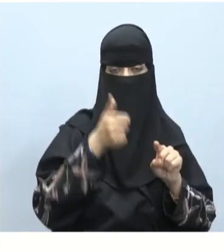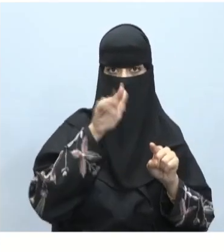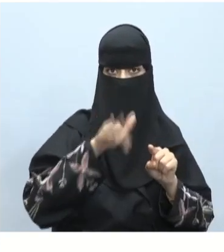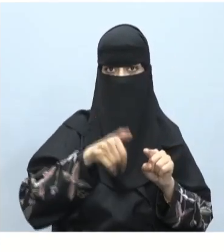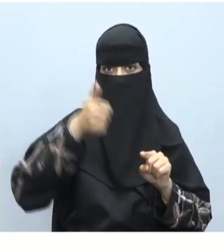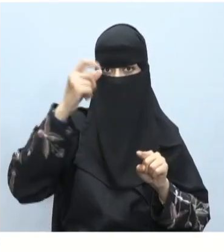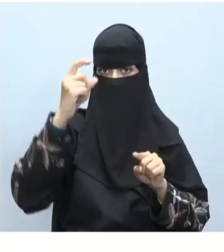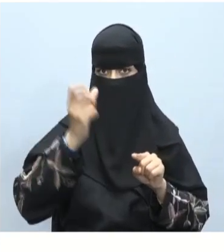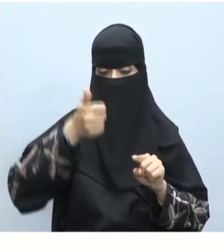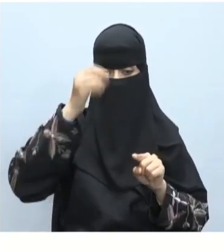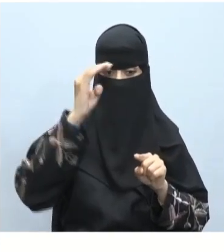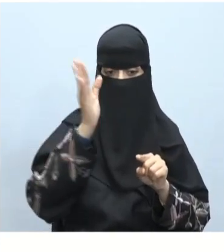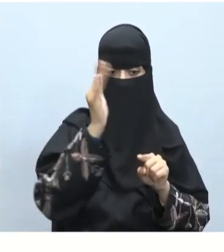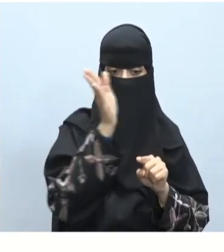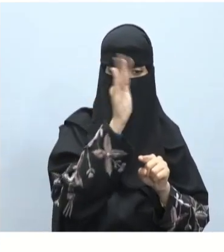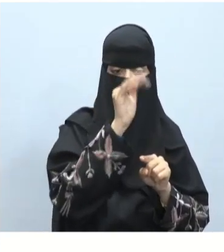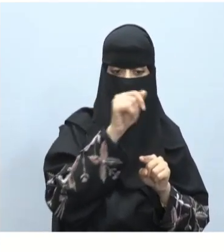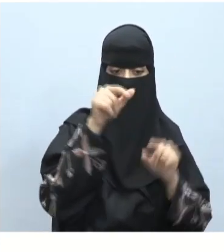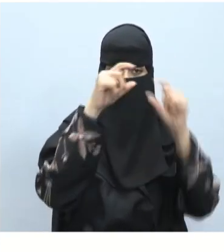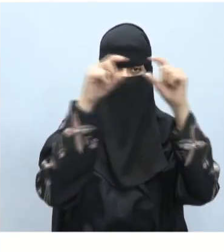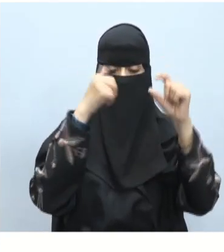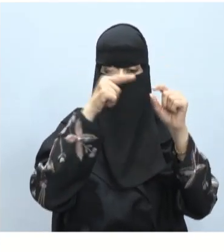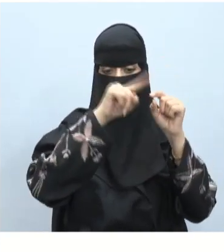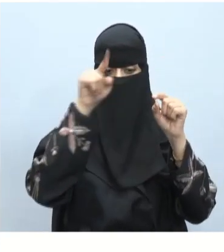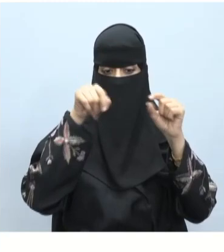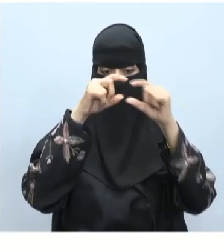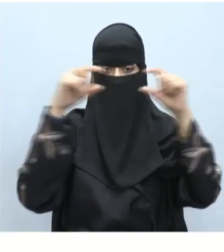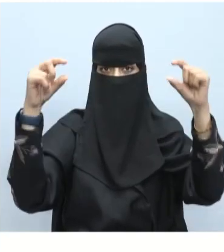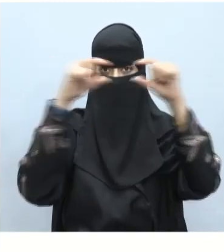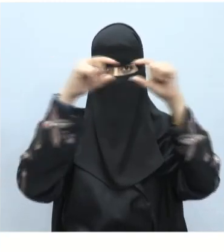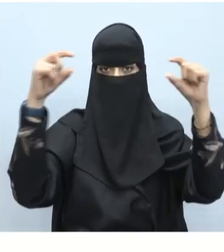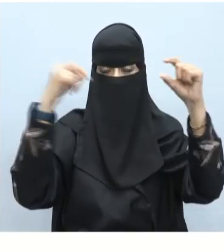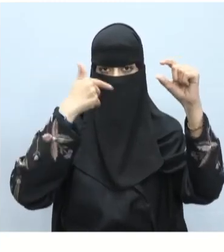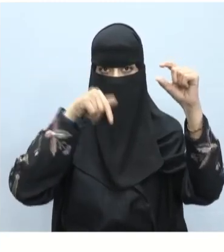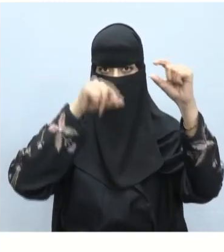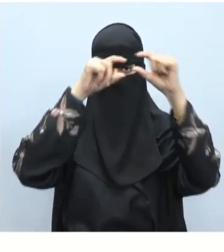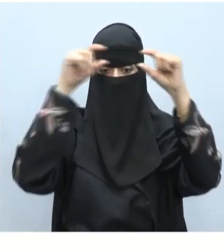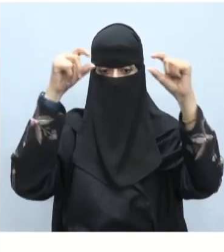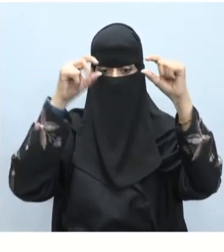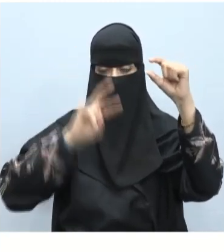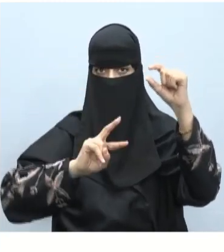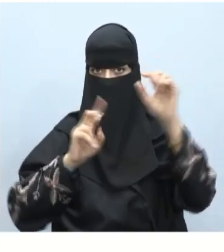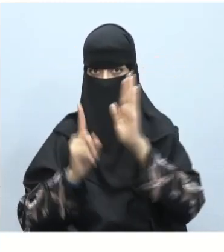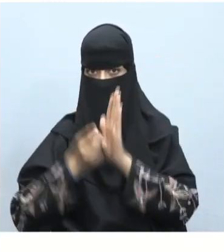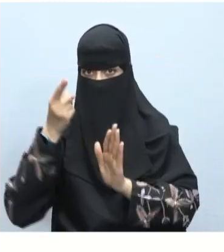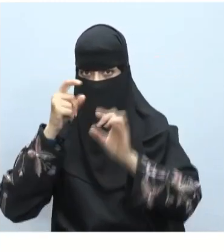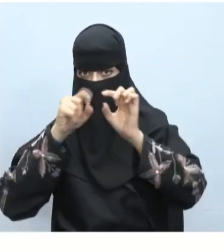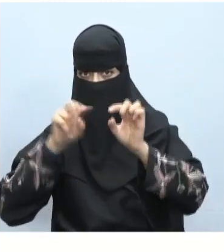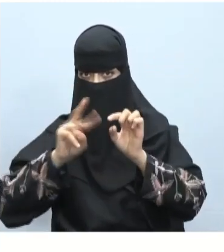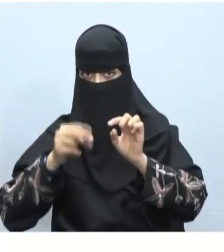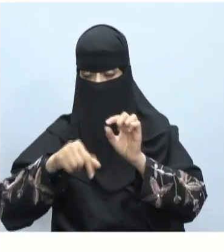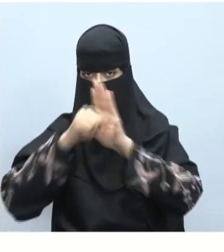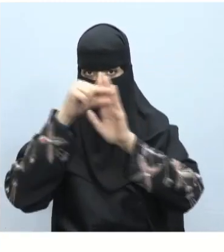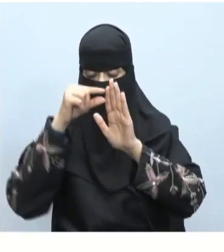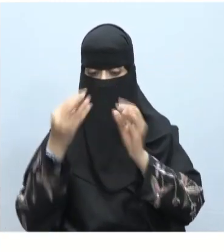أدوات لتحرير النص نستخدمه لتحرير أو لتعديل النص الخاص بك على